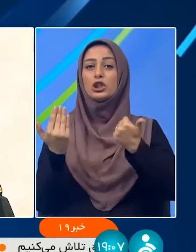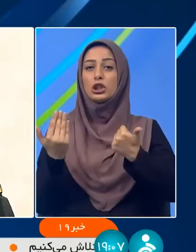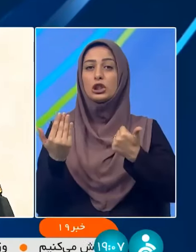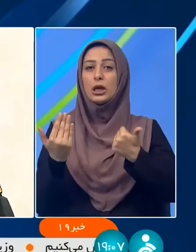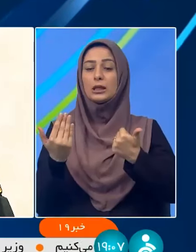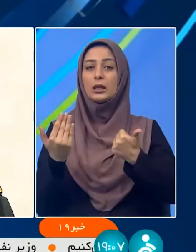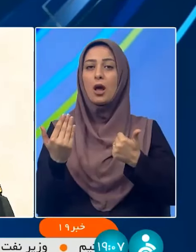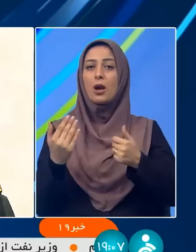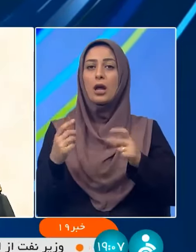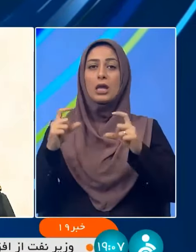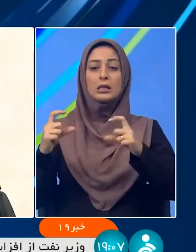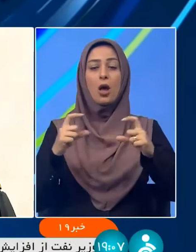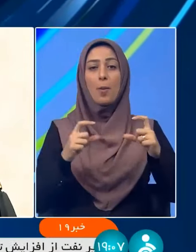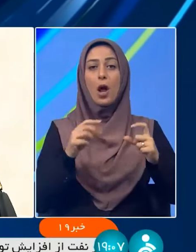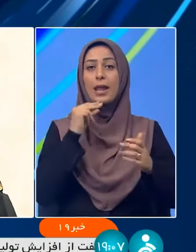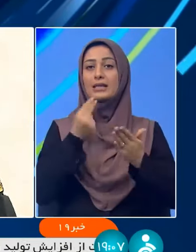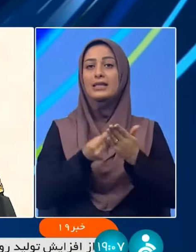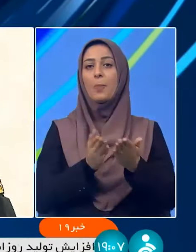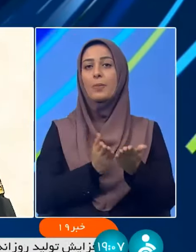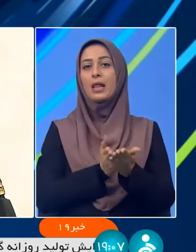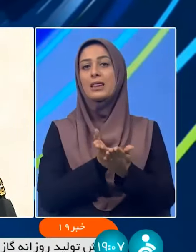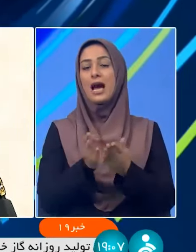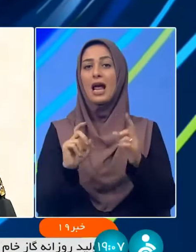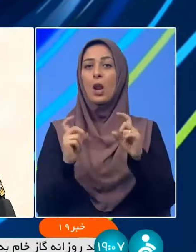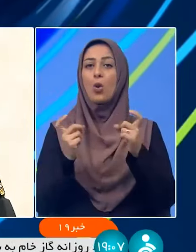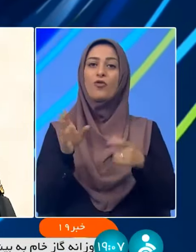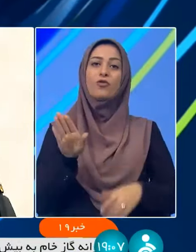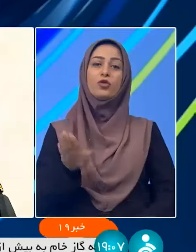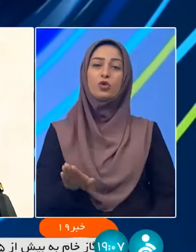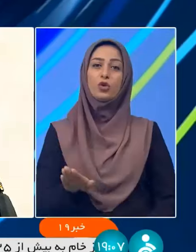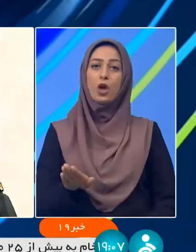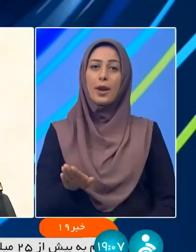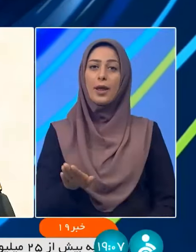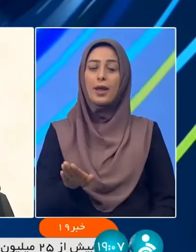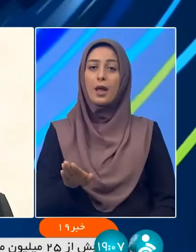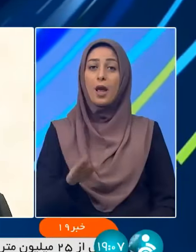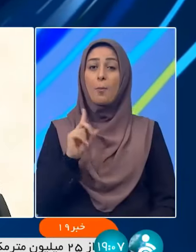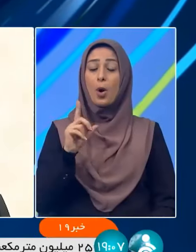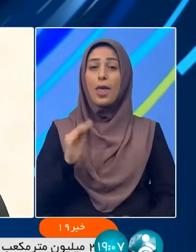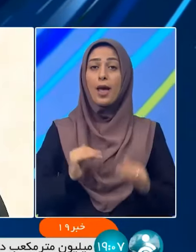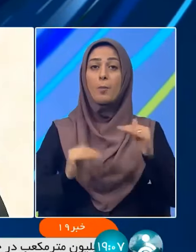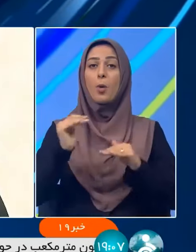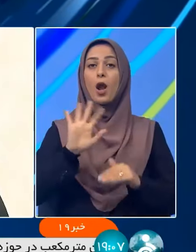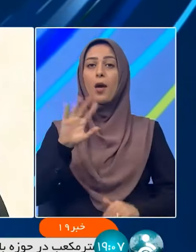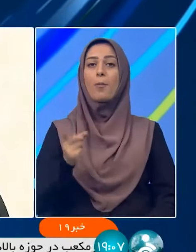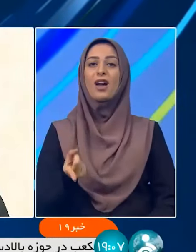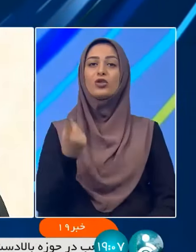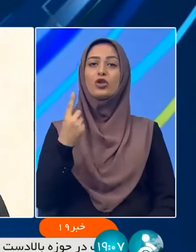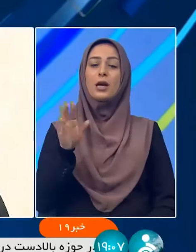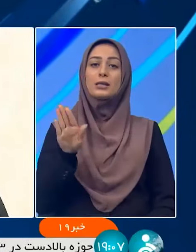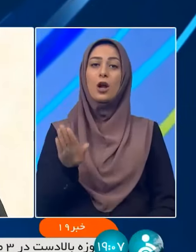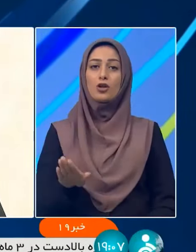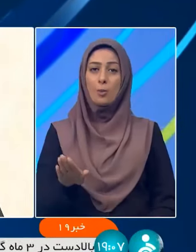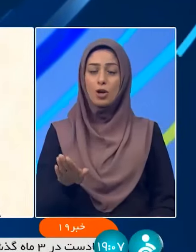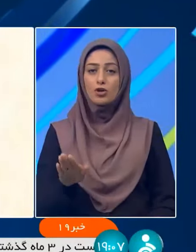سبت تخلف وجود داره این عدد حد اقل باید بره بالای 50 هزار تا که